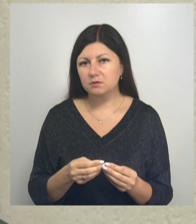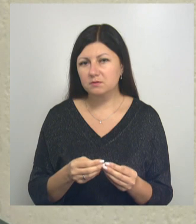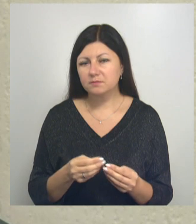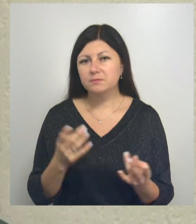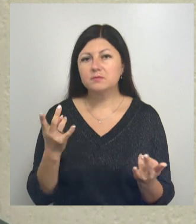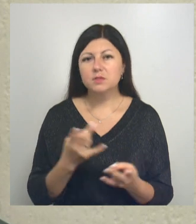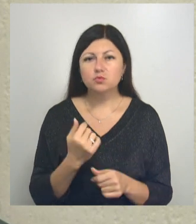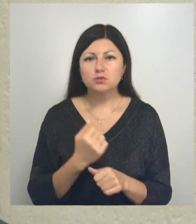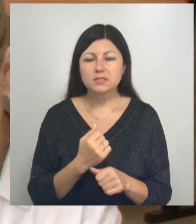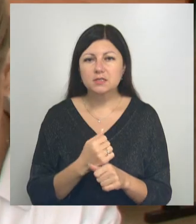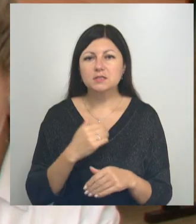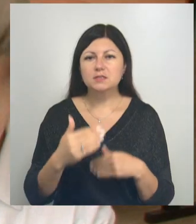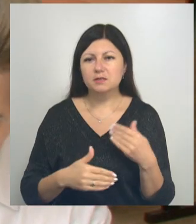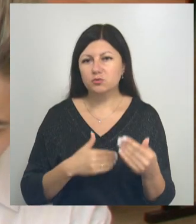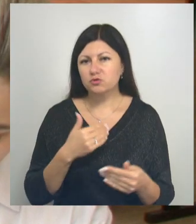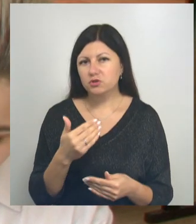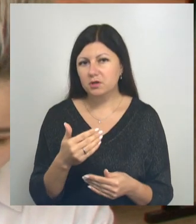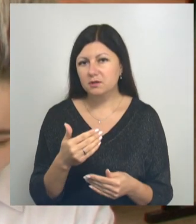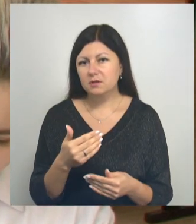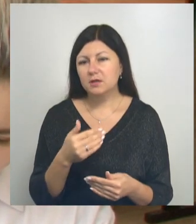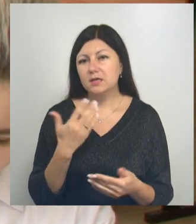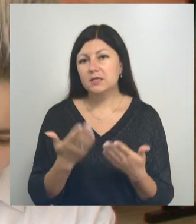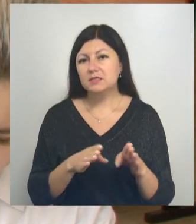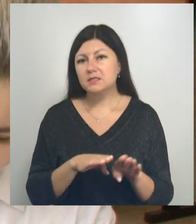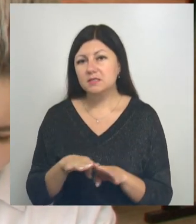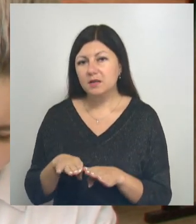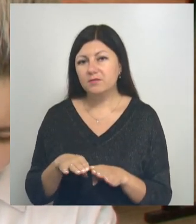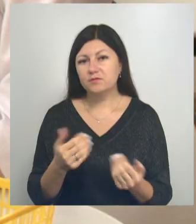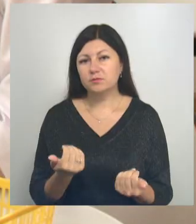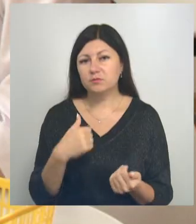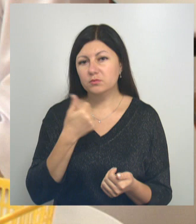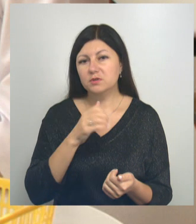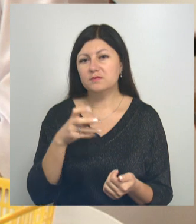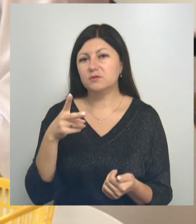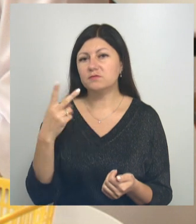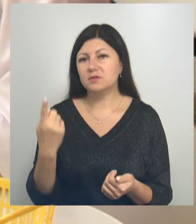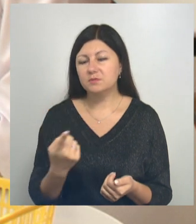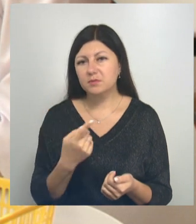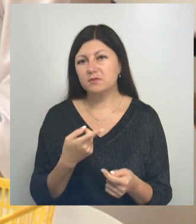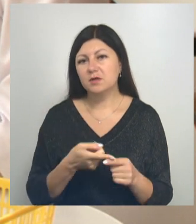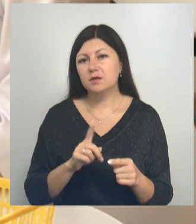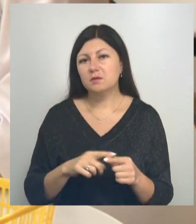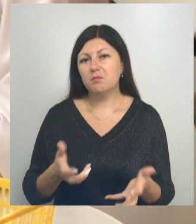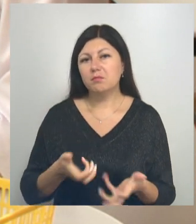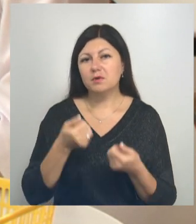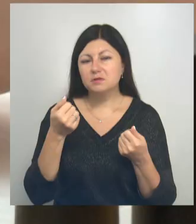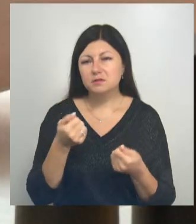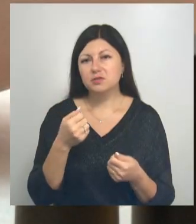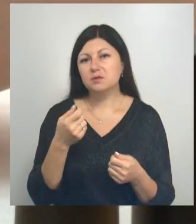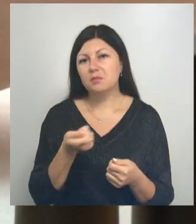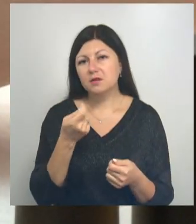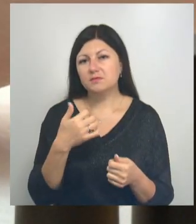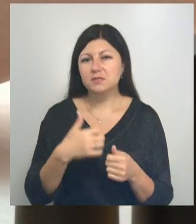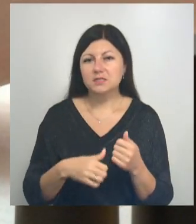Нам нужно делать следующие шаги. Отметим, если сравнивать минувший год с 2021-м, то объем поддержки субъектов малого и среднего